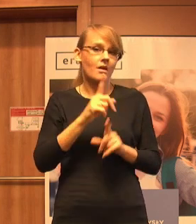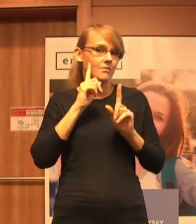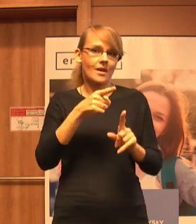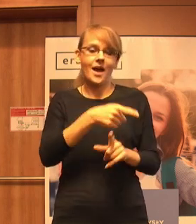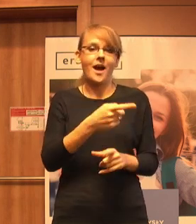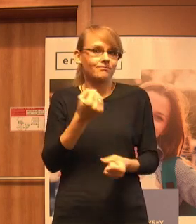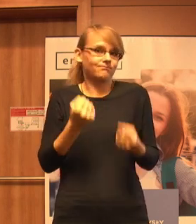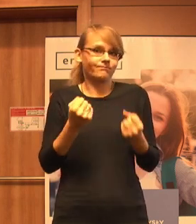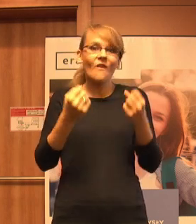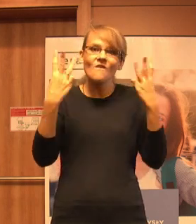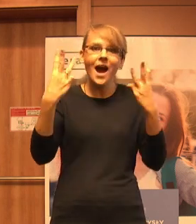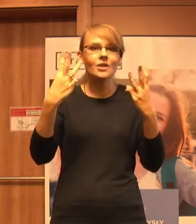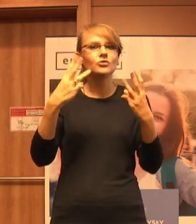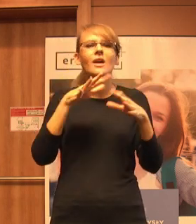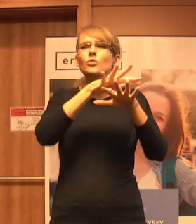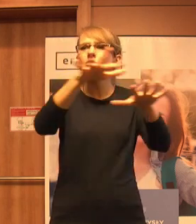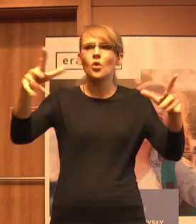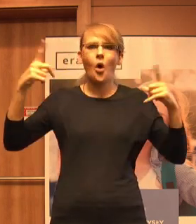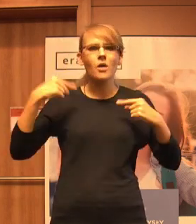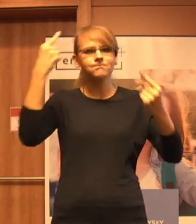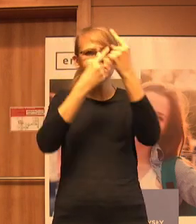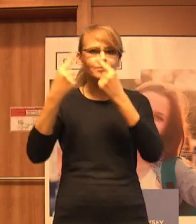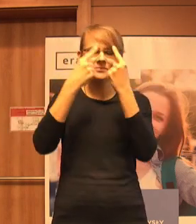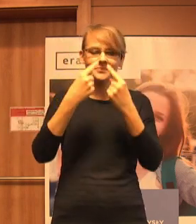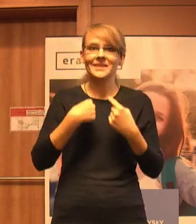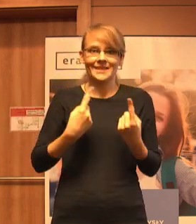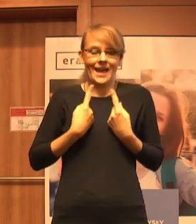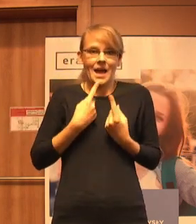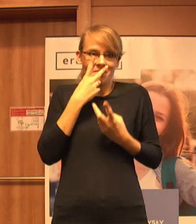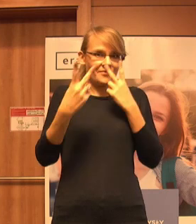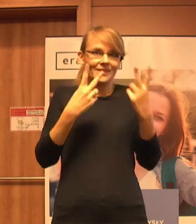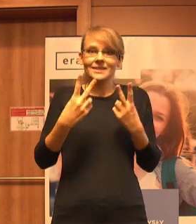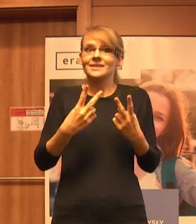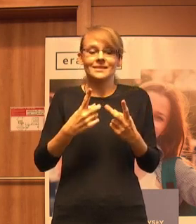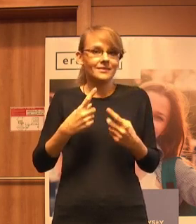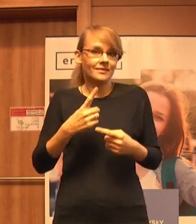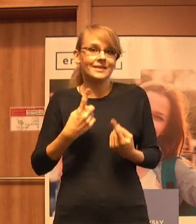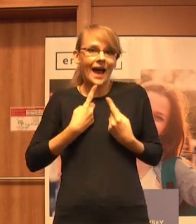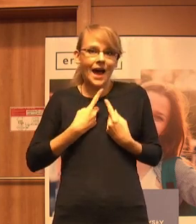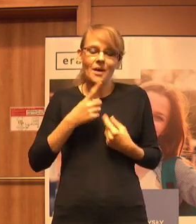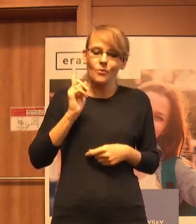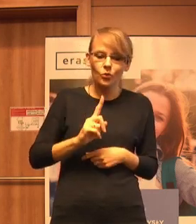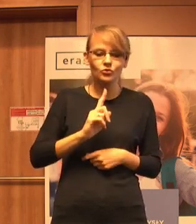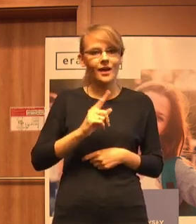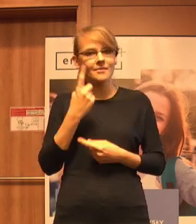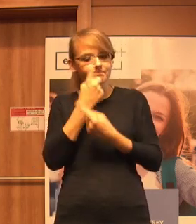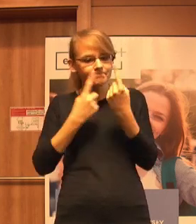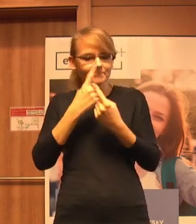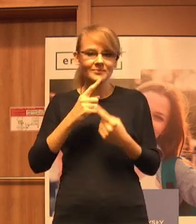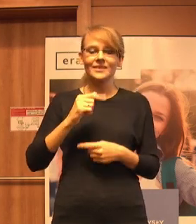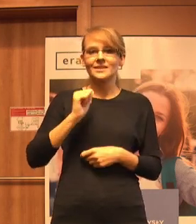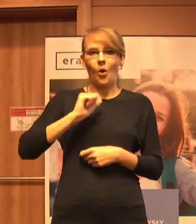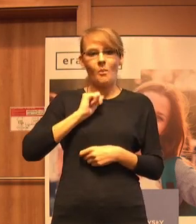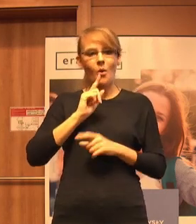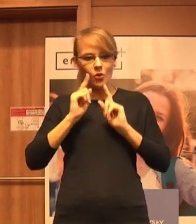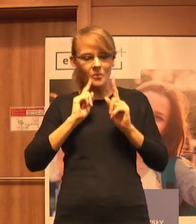myślenia wielu osób. Sama tego doświadczam, sama muszę też z sobą rozmawiać, jak ja to widzę, ale wiem,